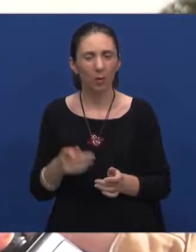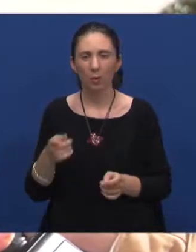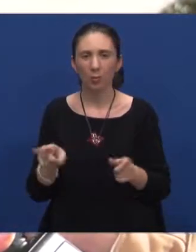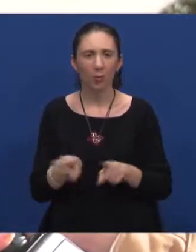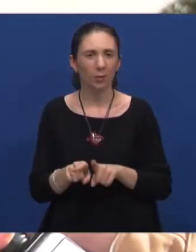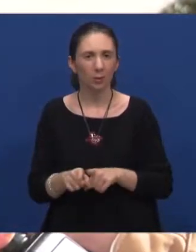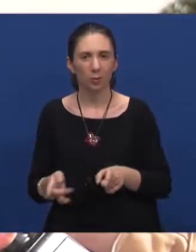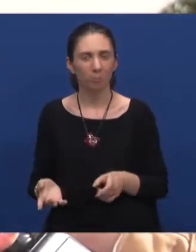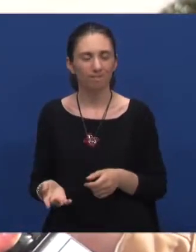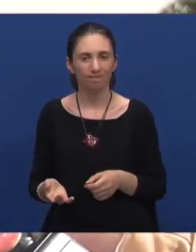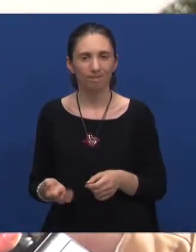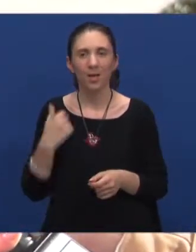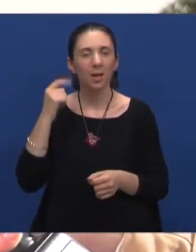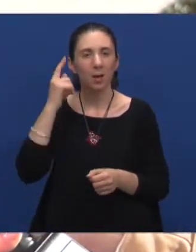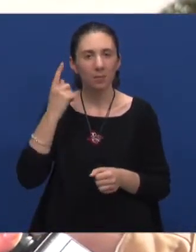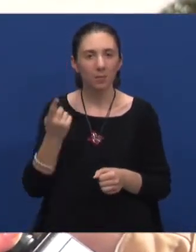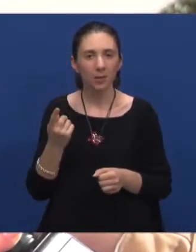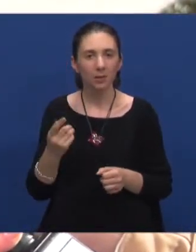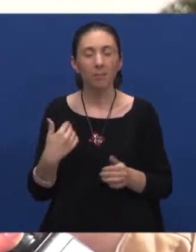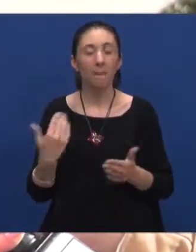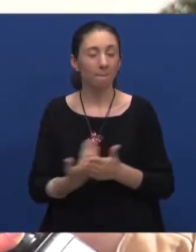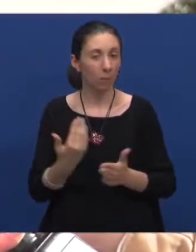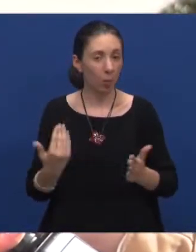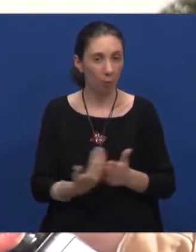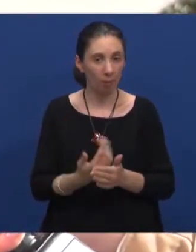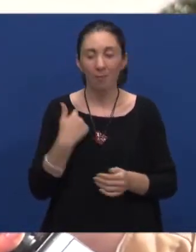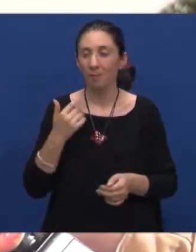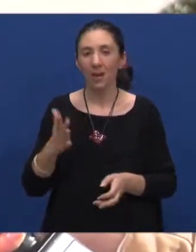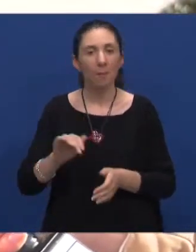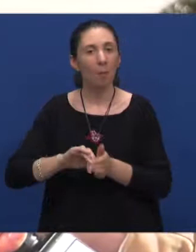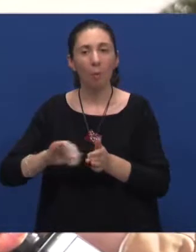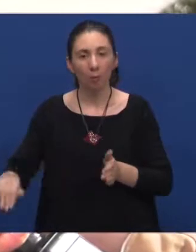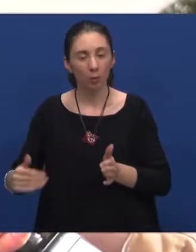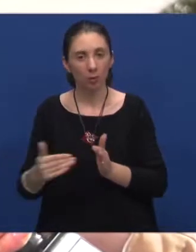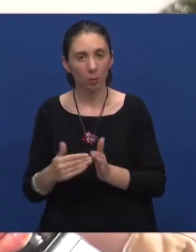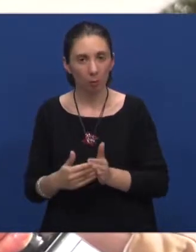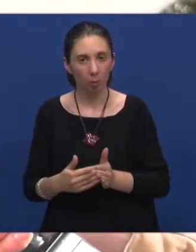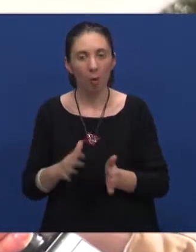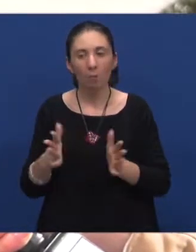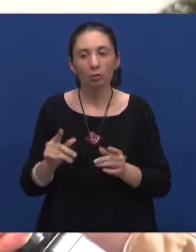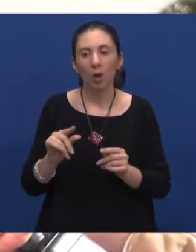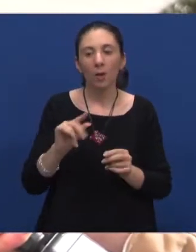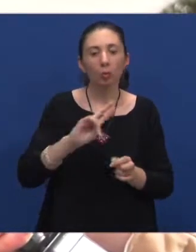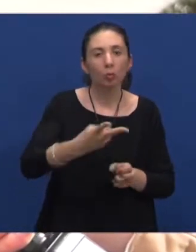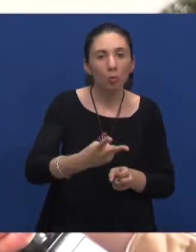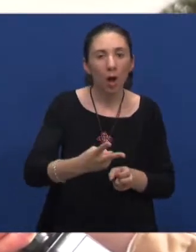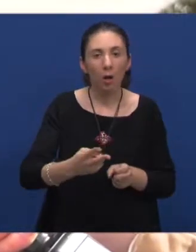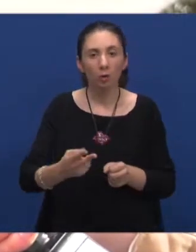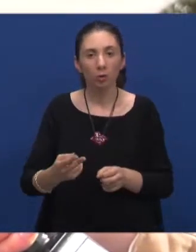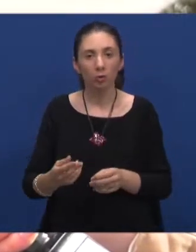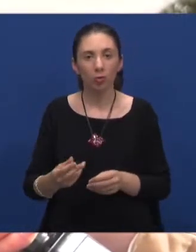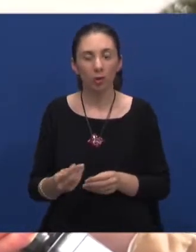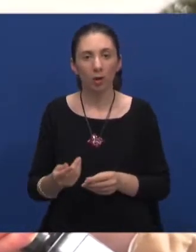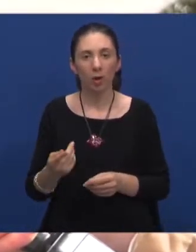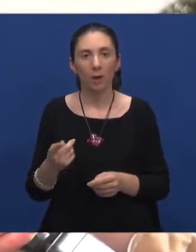to isto. Mislim, jer smatram, opet ponavljam da nemamo posebne potrebe, nego možda nešto drugčije, premda ne